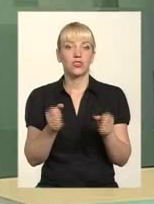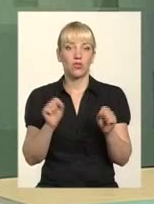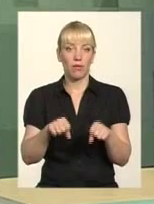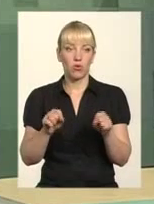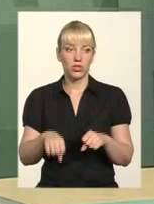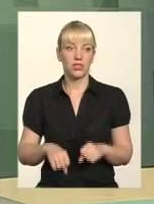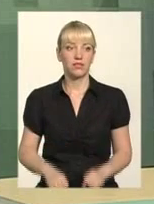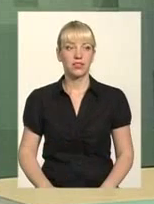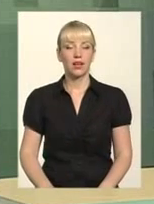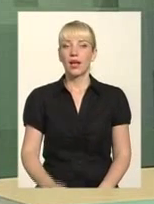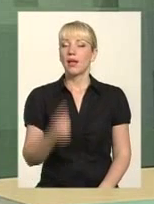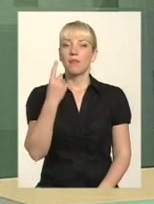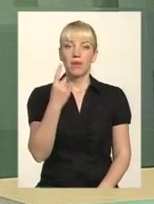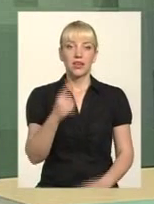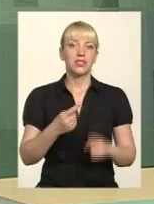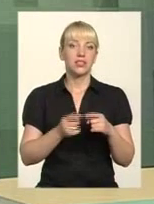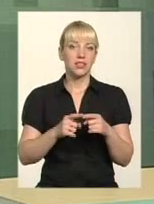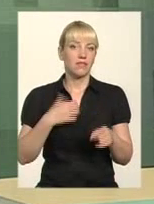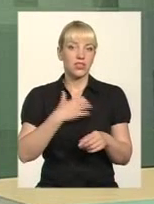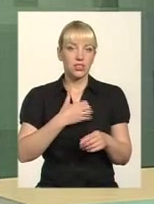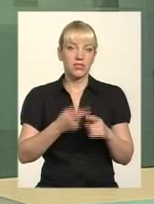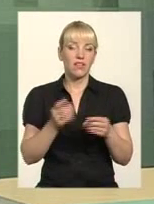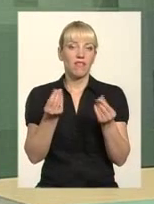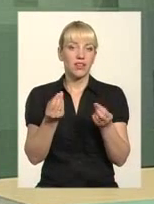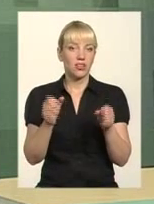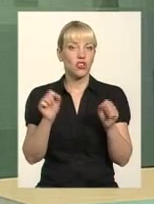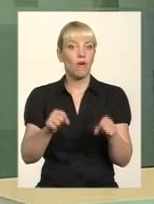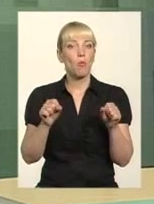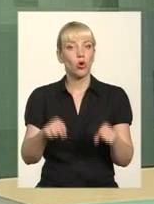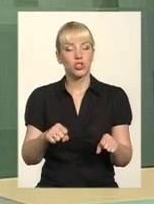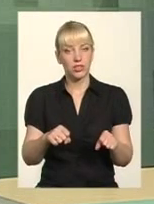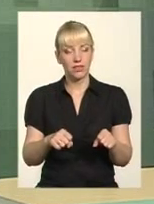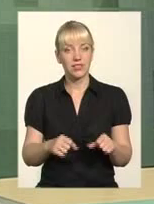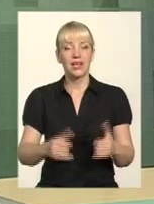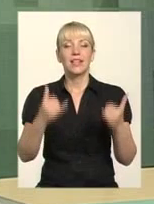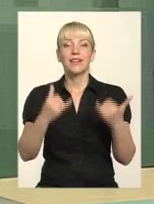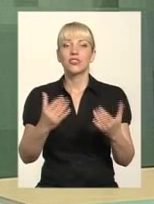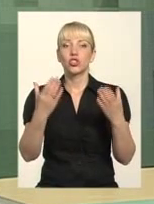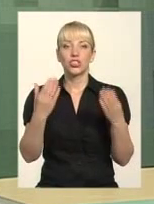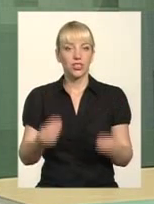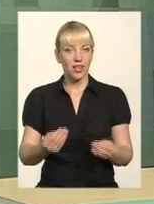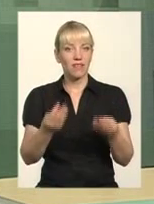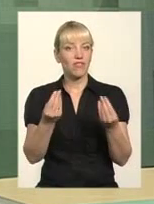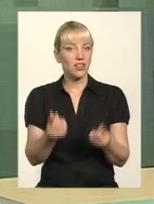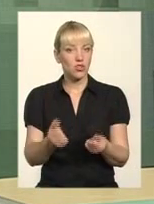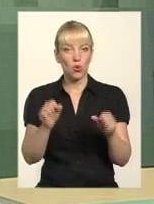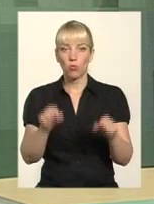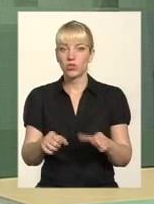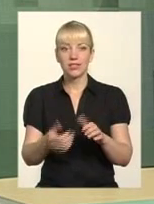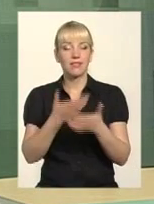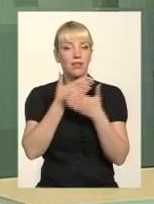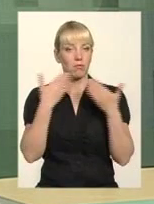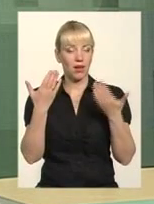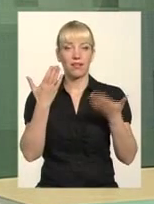Саме перше – це фінансова можливість. Ви розумієте, що на сьогоднішній день фінансової можливості немає. Якщо її не було і